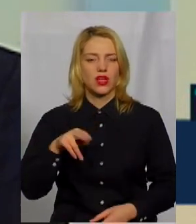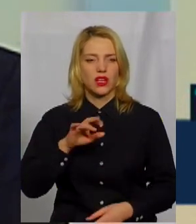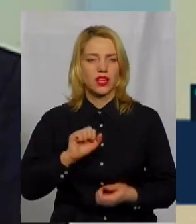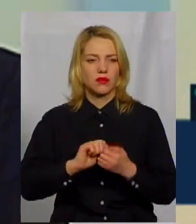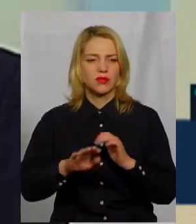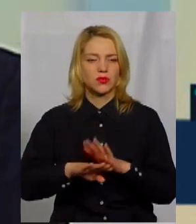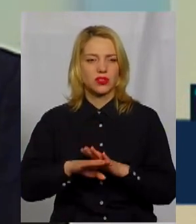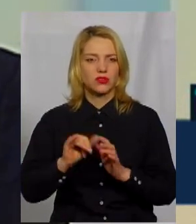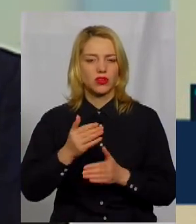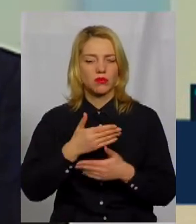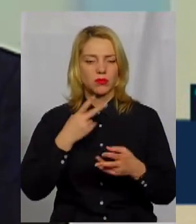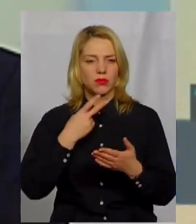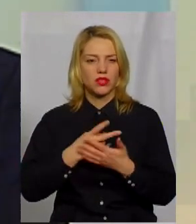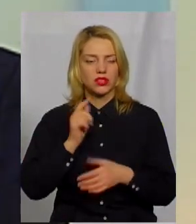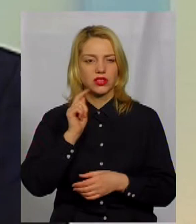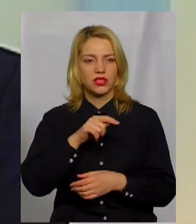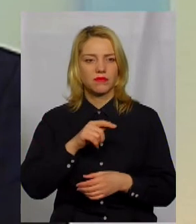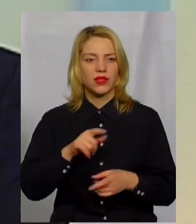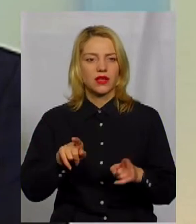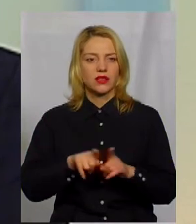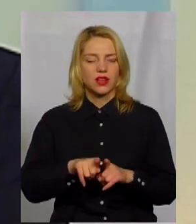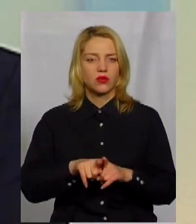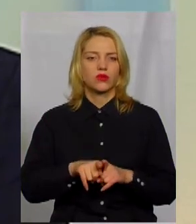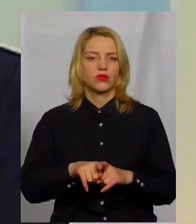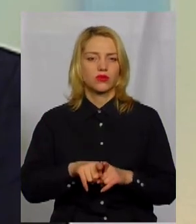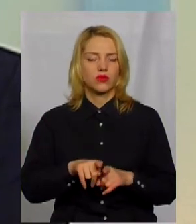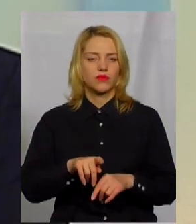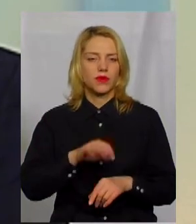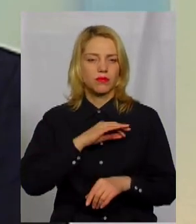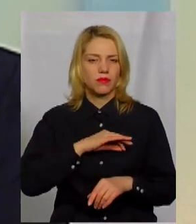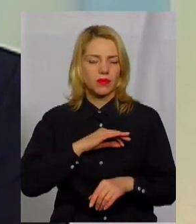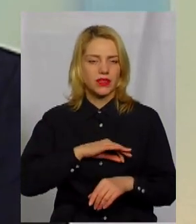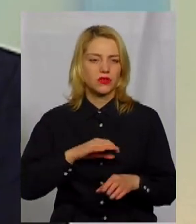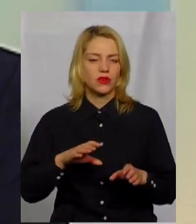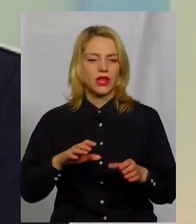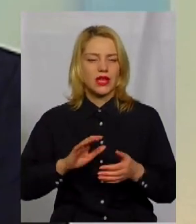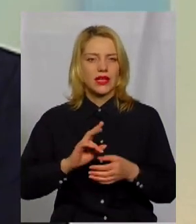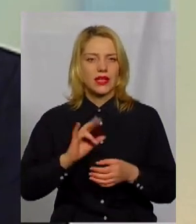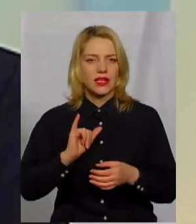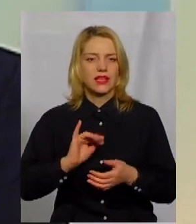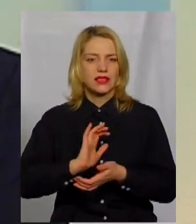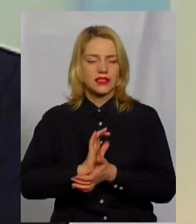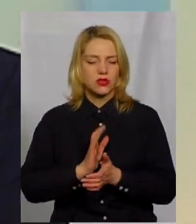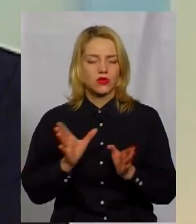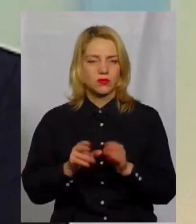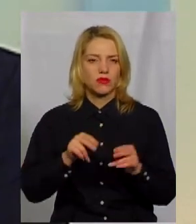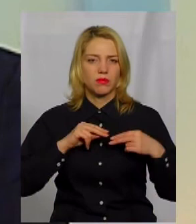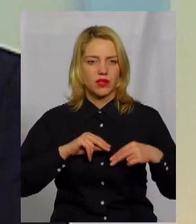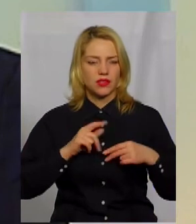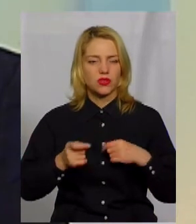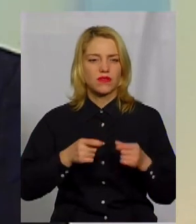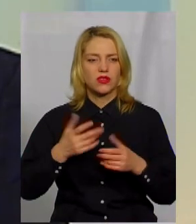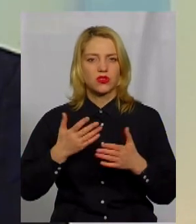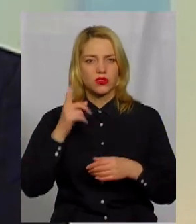Кам'янець-Подільського, і ми побачили там дуже таку плідну, тісну співпрацю з владою, і якщо ви знаєте, вони були